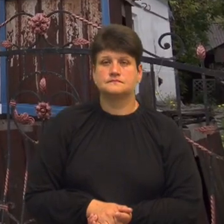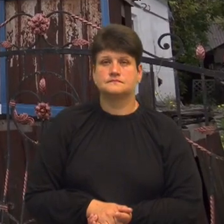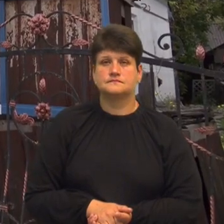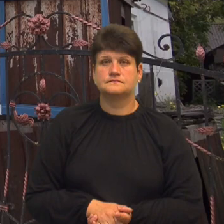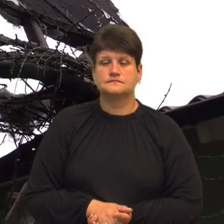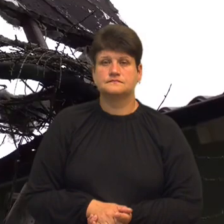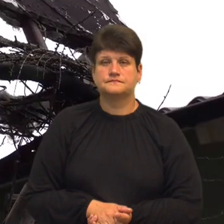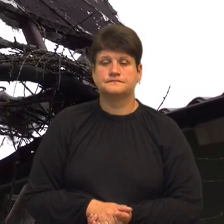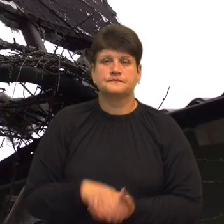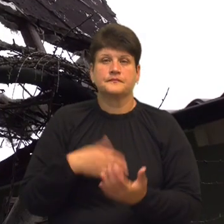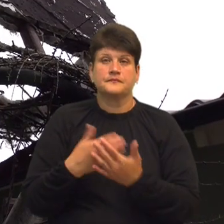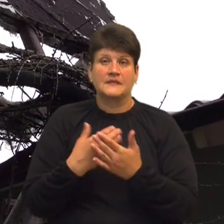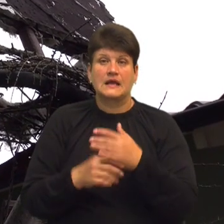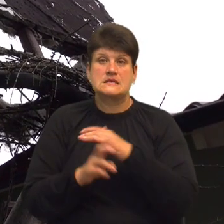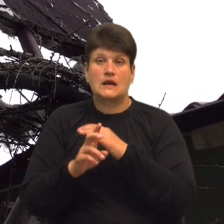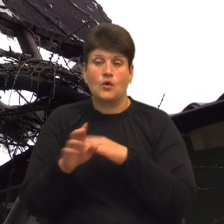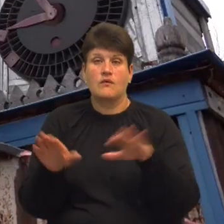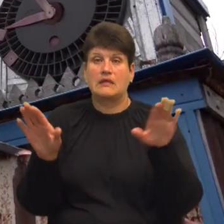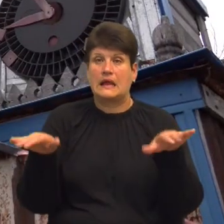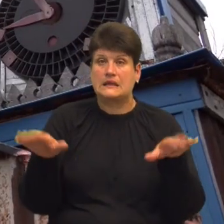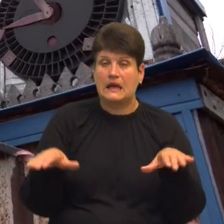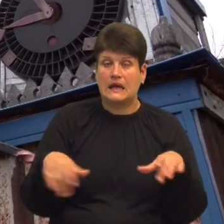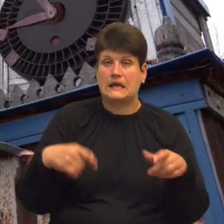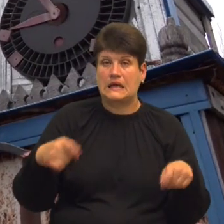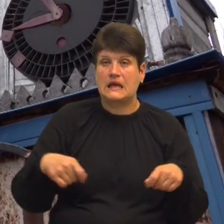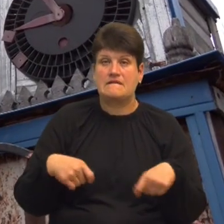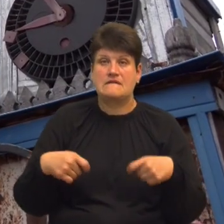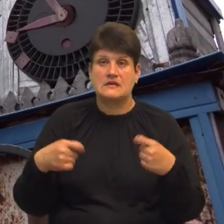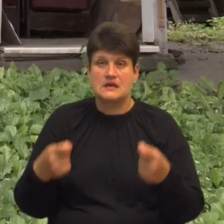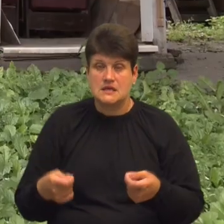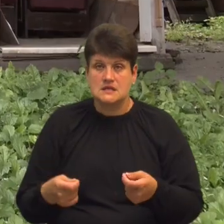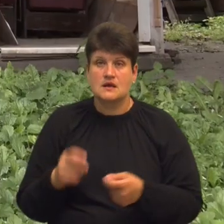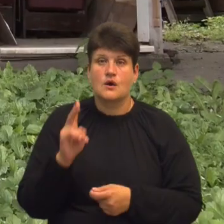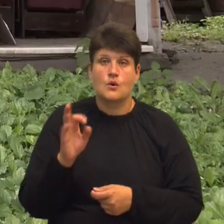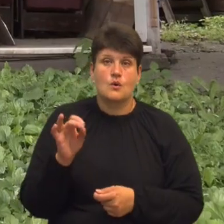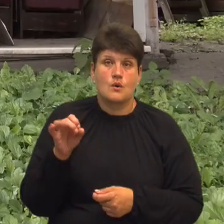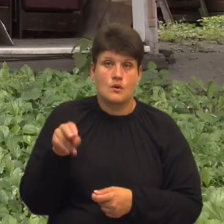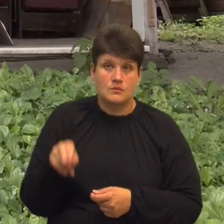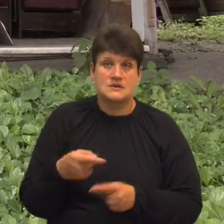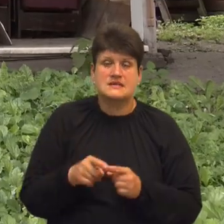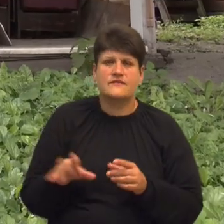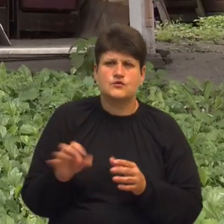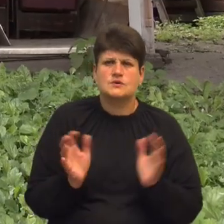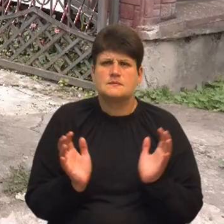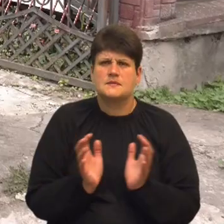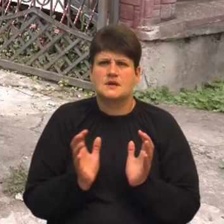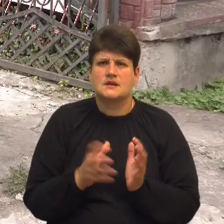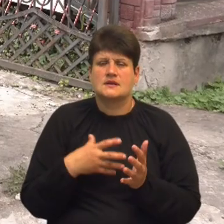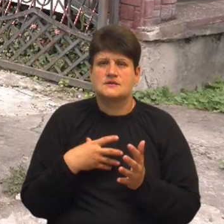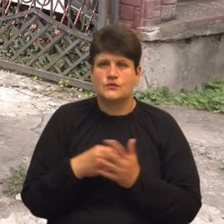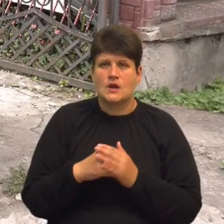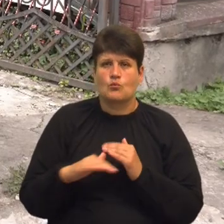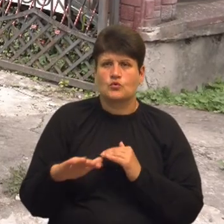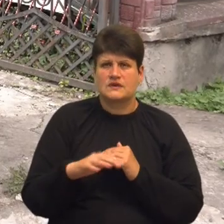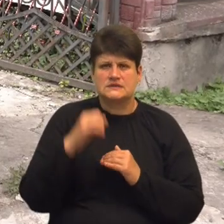Макети церков, лелеки, віз, символ коробця – короб. Це та багато іншого зберігає на своєму подвір'ї найстарший